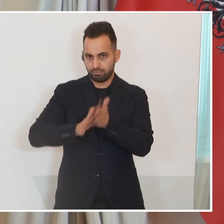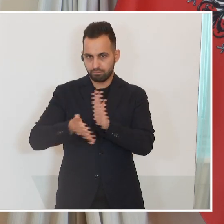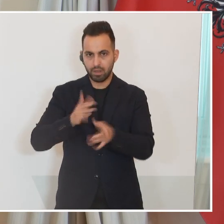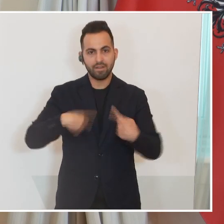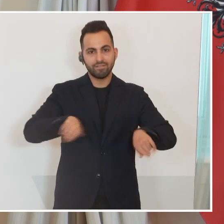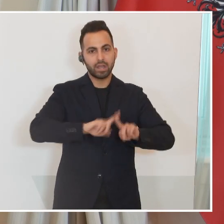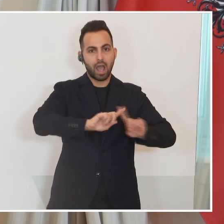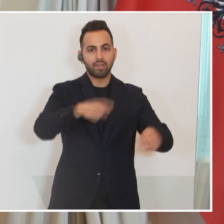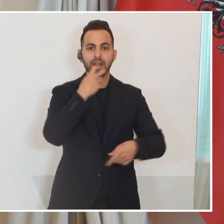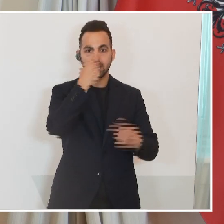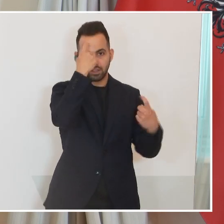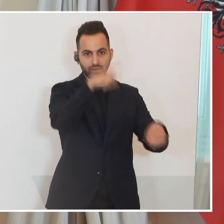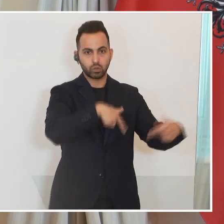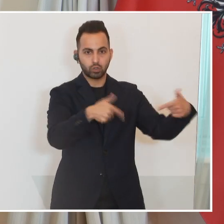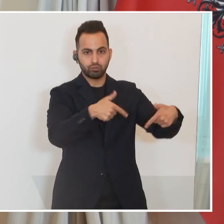einzuspeichern.